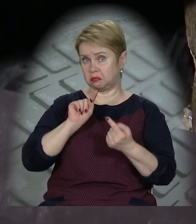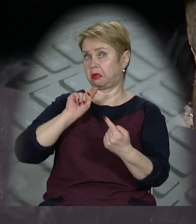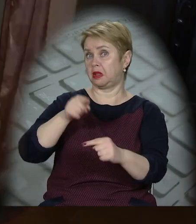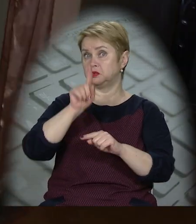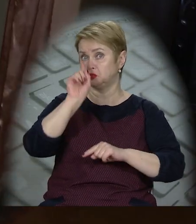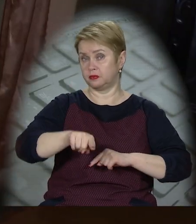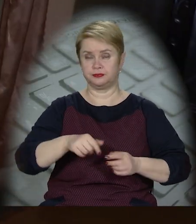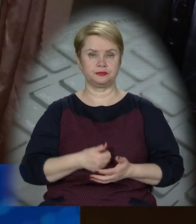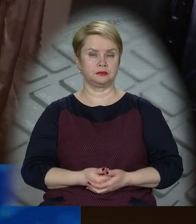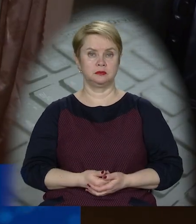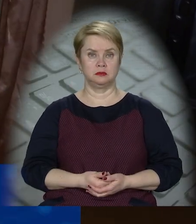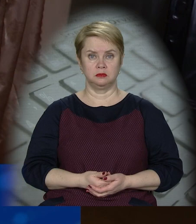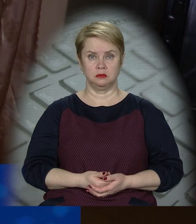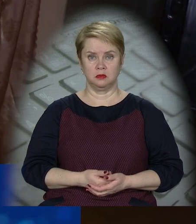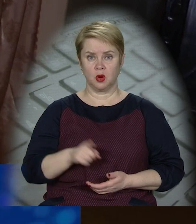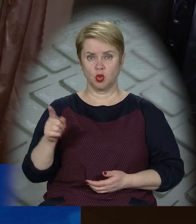претензії.